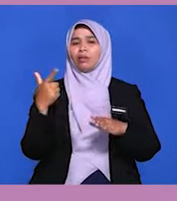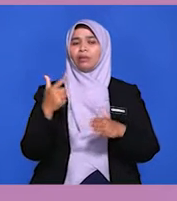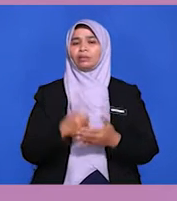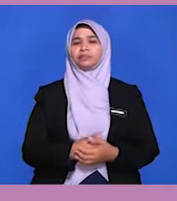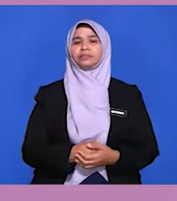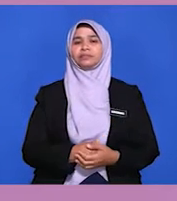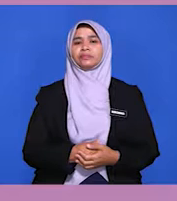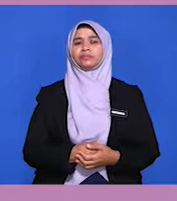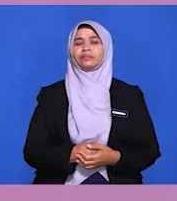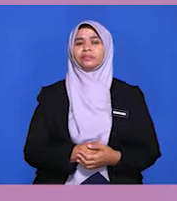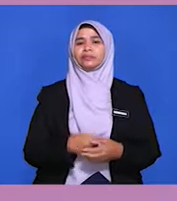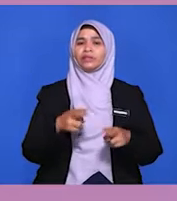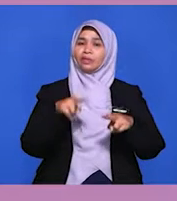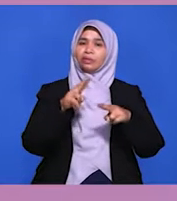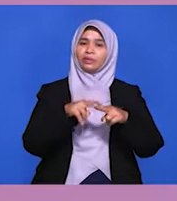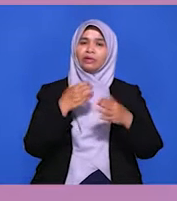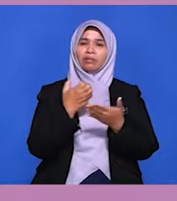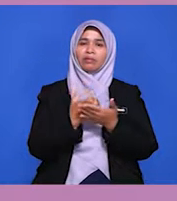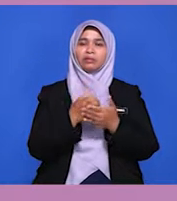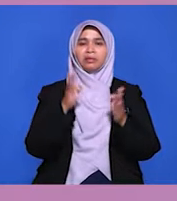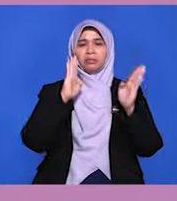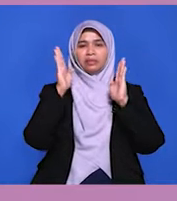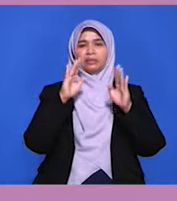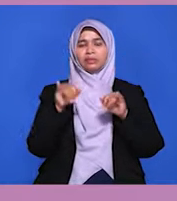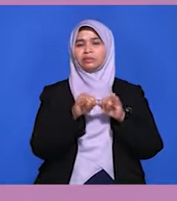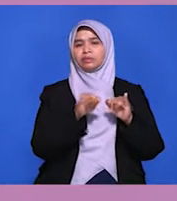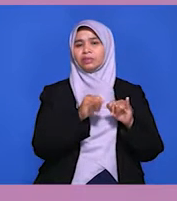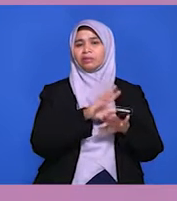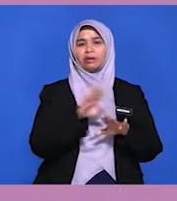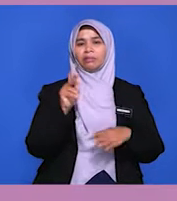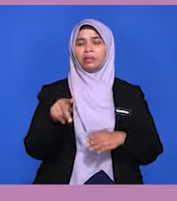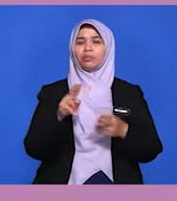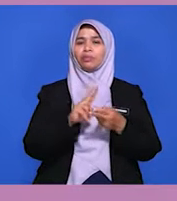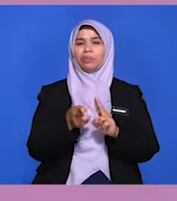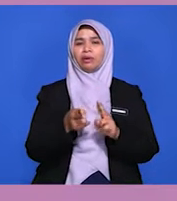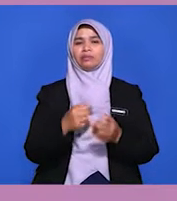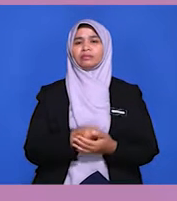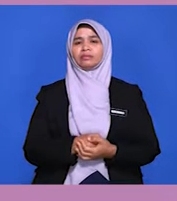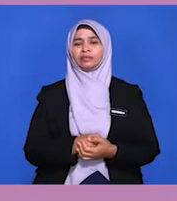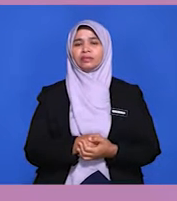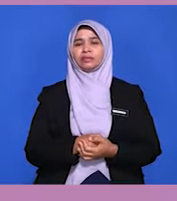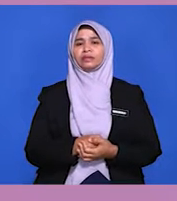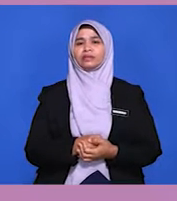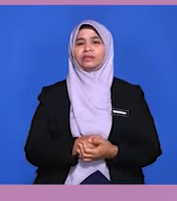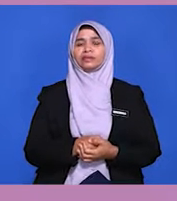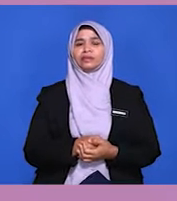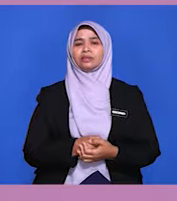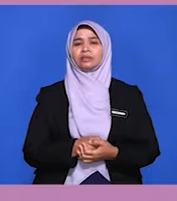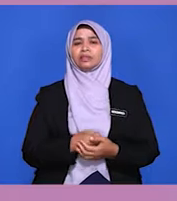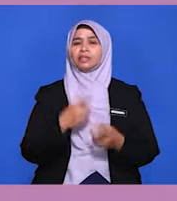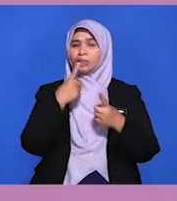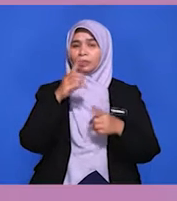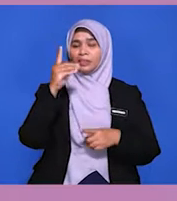C. Juga salah kerana kedudukan ekonomi Malaysia tidak menyebabkan perlu mengubah atau menilai semula dasar luar kita.